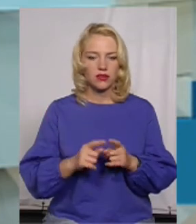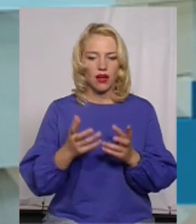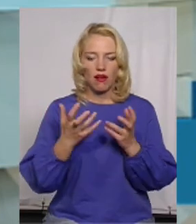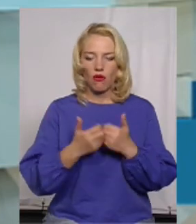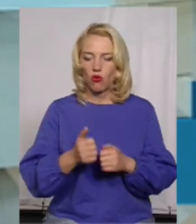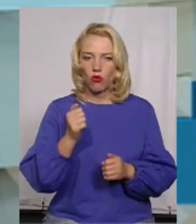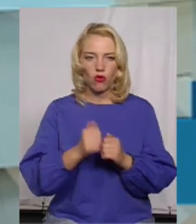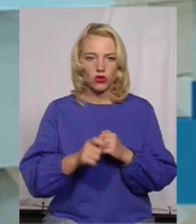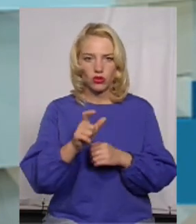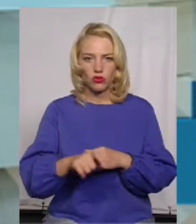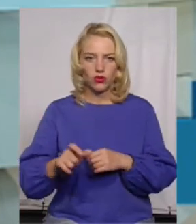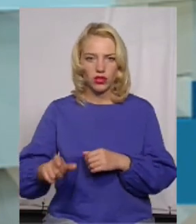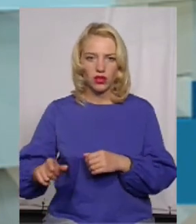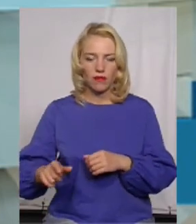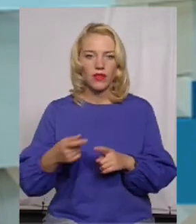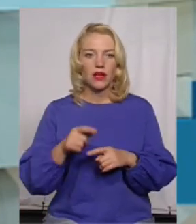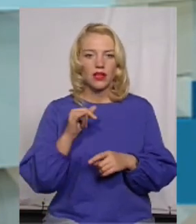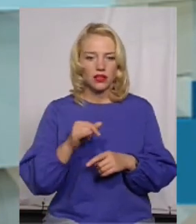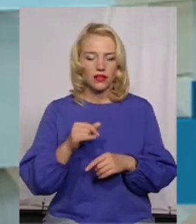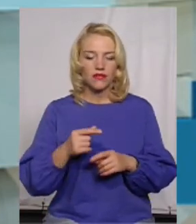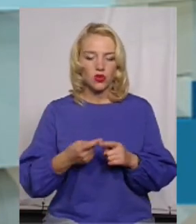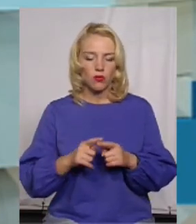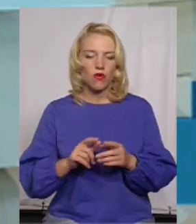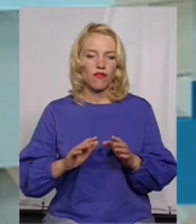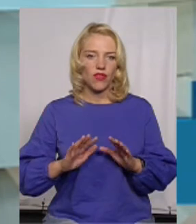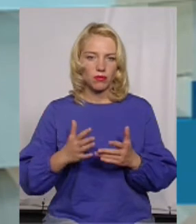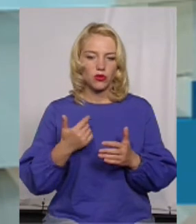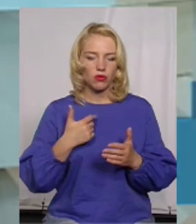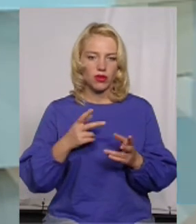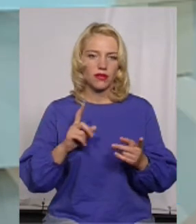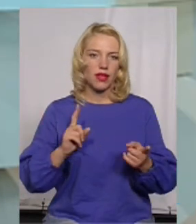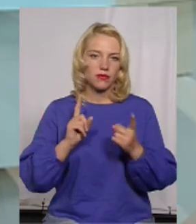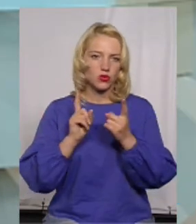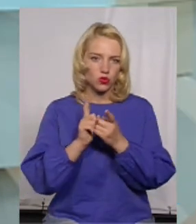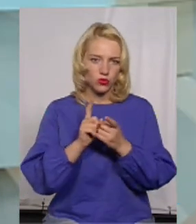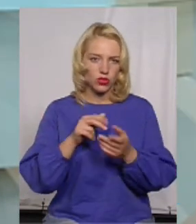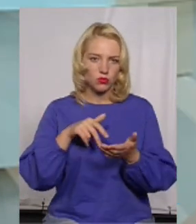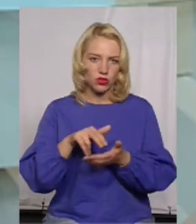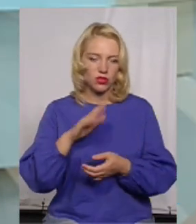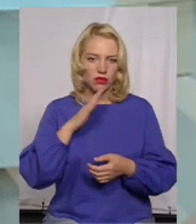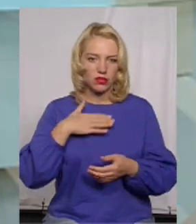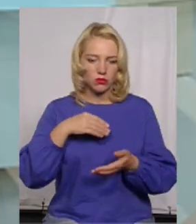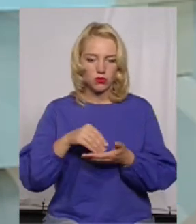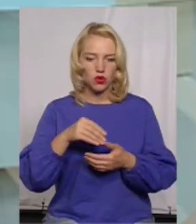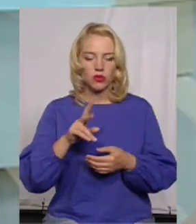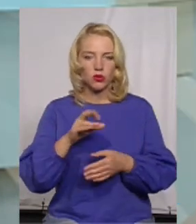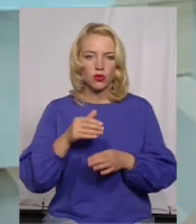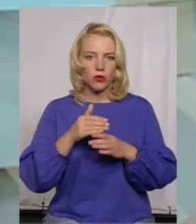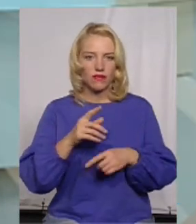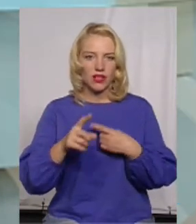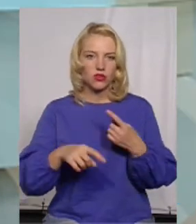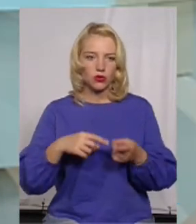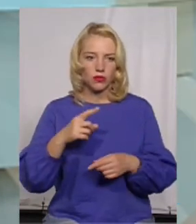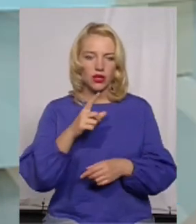Але в даному випадку ми пішли на зустріч нашим споживачам, щоб їм допомогти. В наступних рахунках